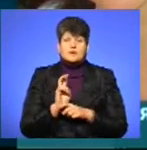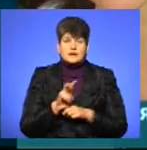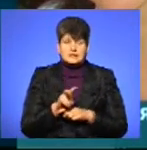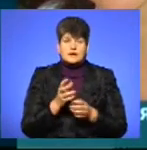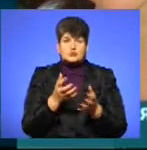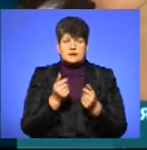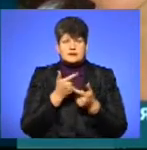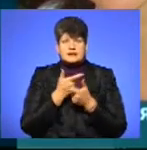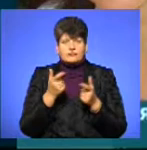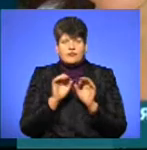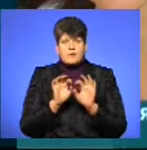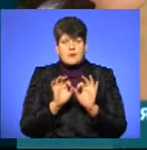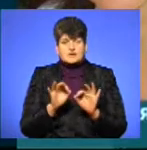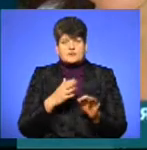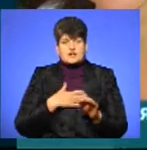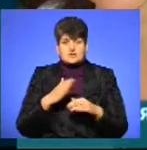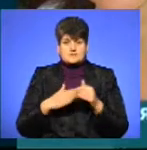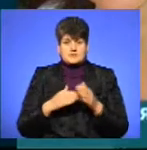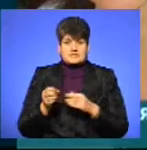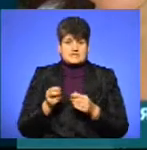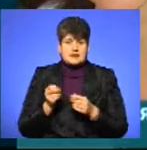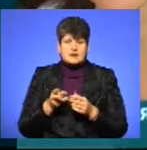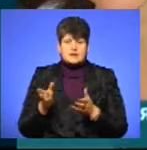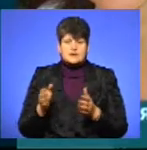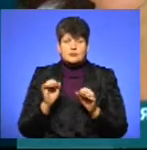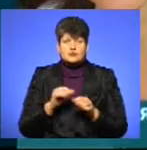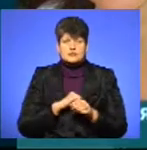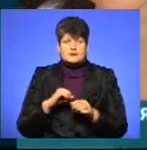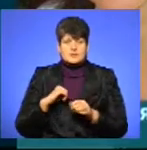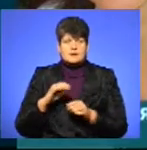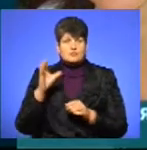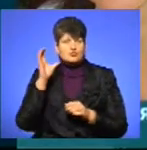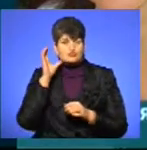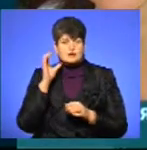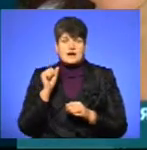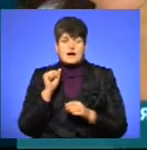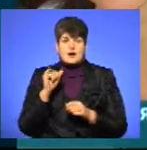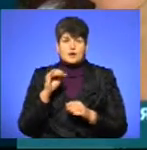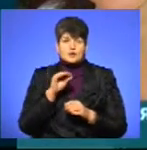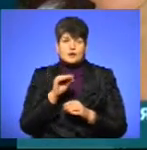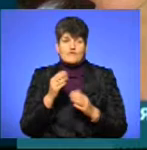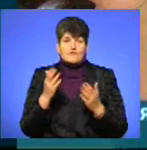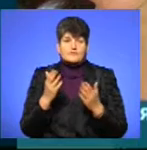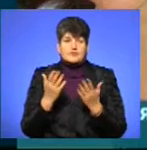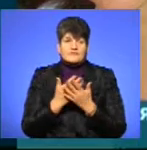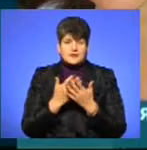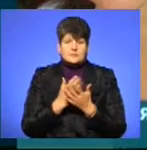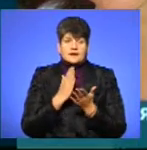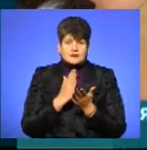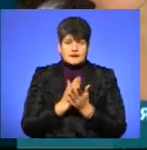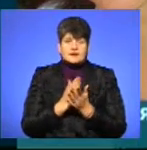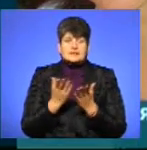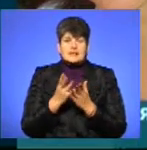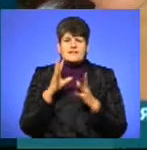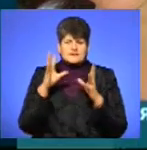отримати інформацію від наших фахівців. Вони можуть самостійно прослухати аудіофільми, такі аудіозаписи є, де є